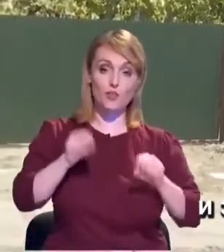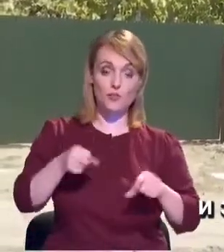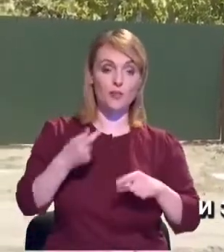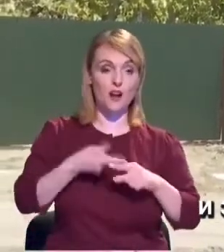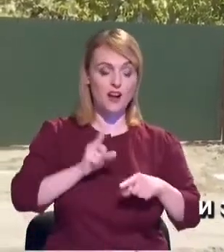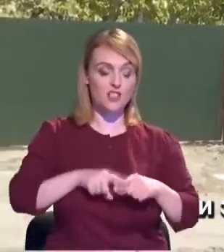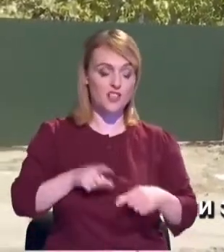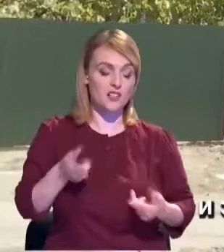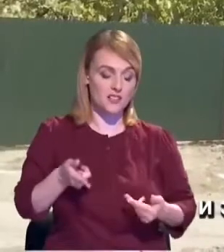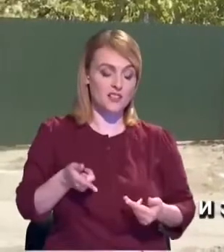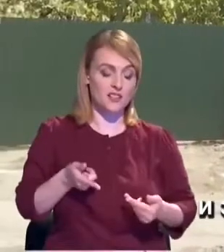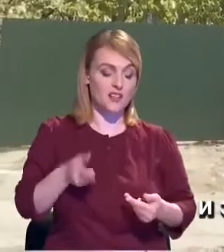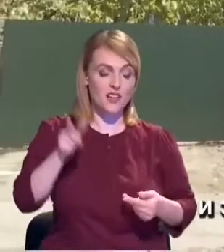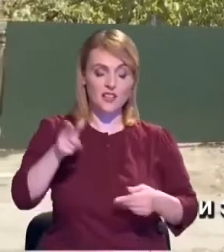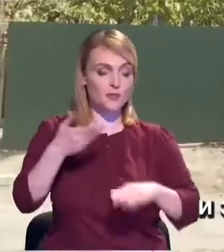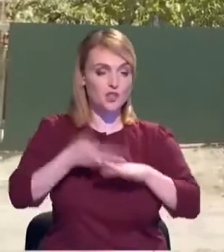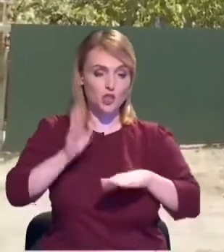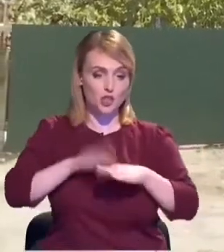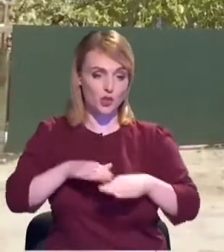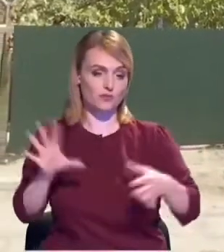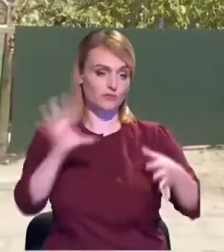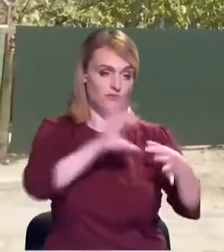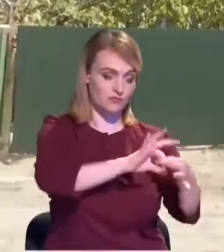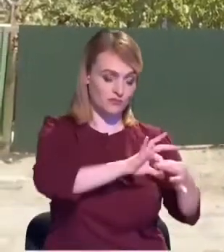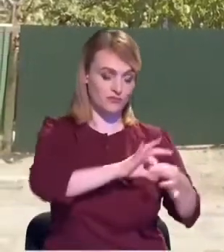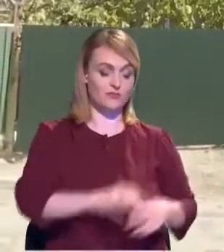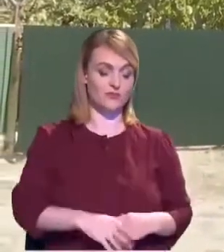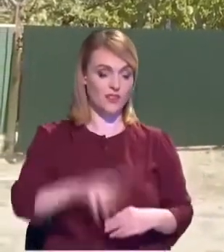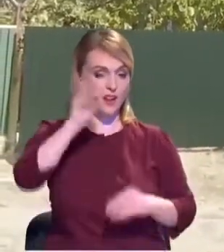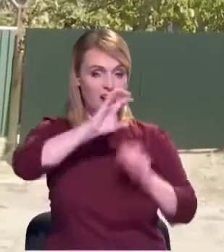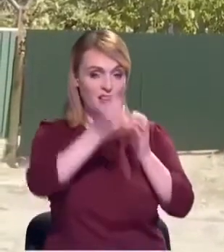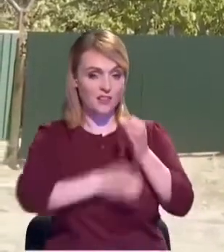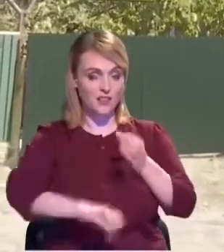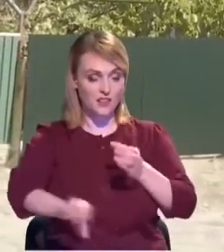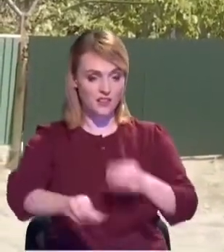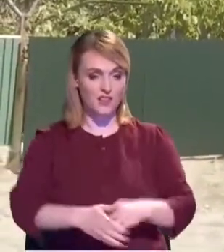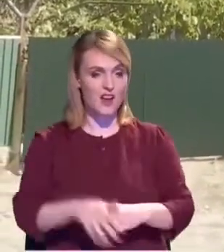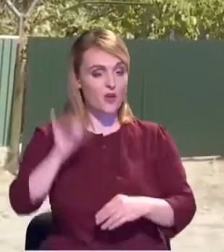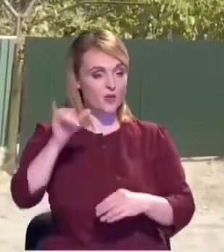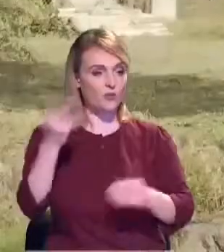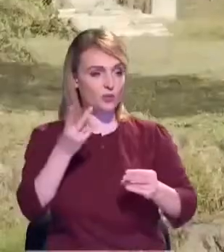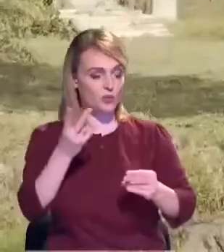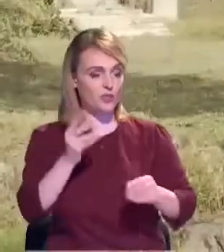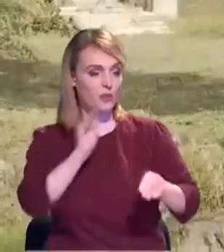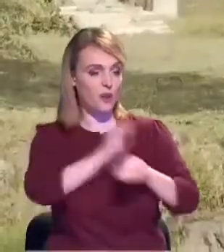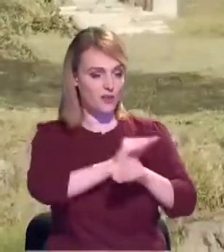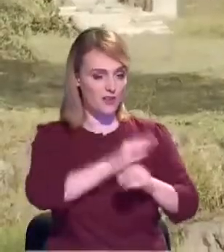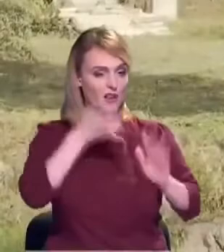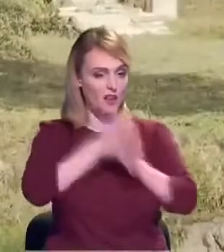reține ca să conecteze la canalizare. O să mai suporte niște cheltuieli adăugătoare.